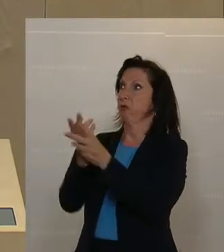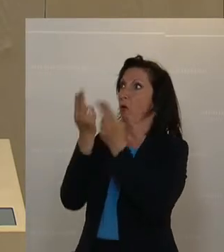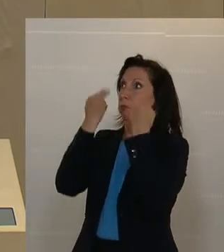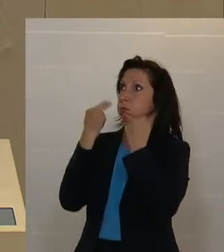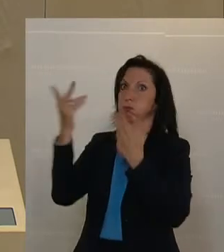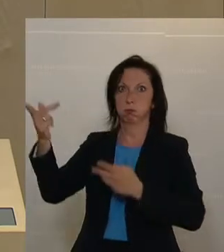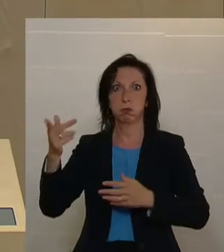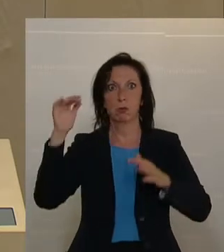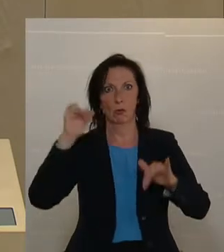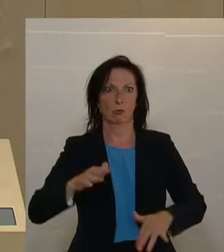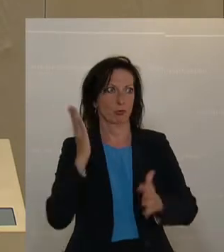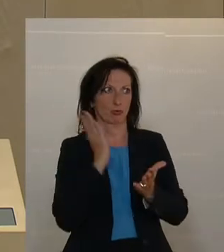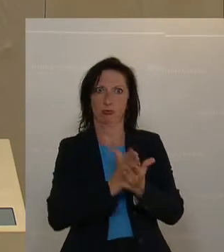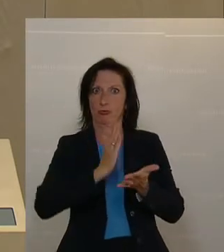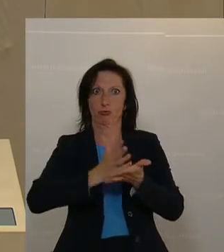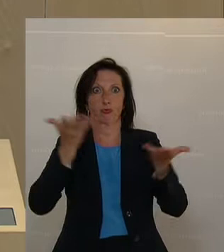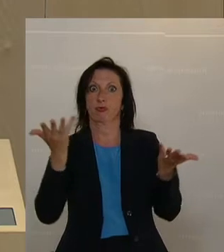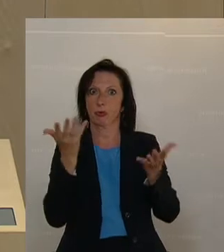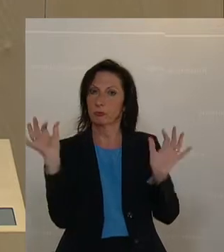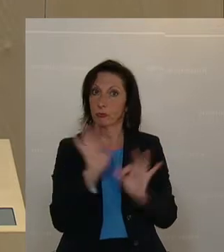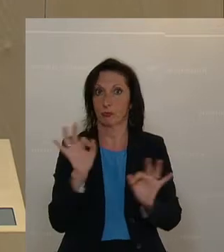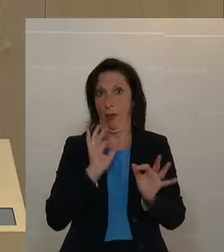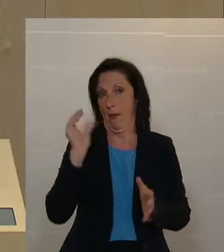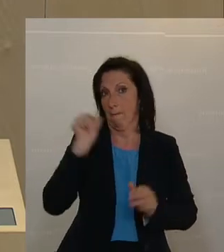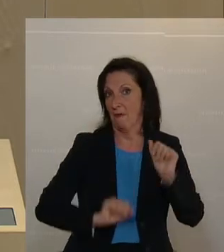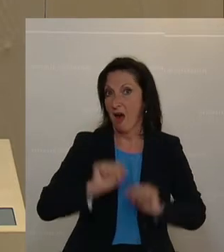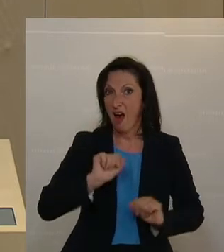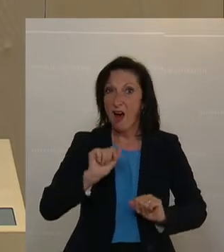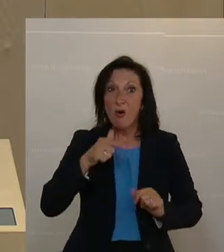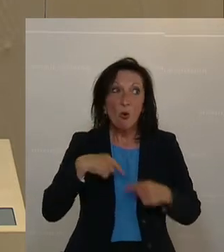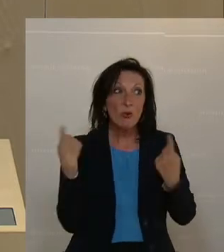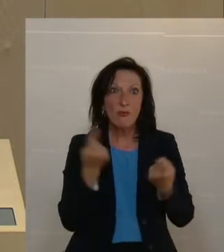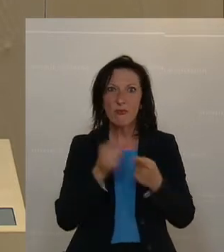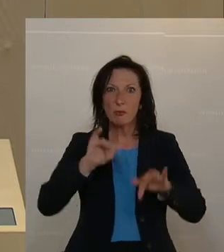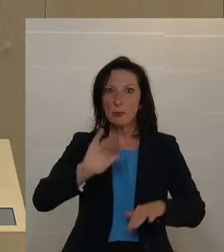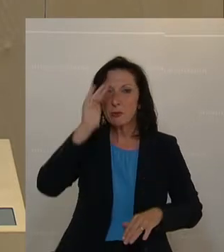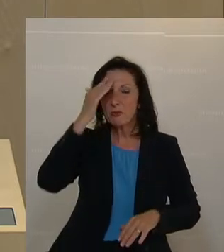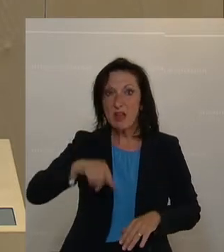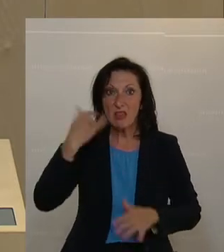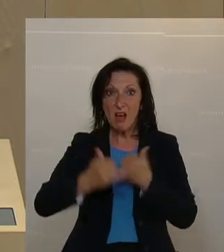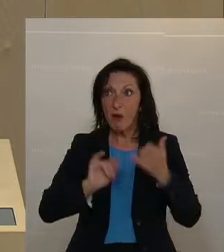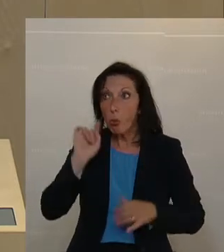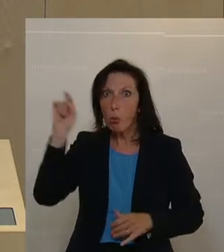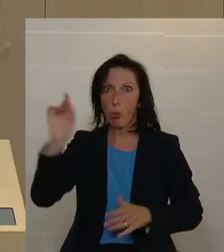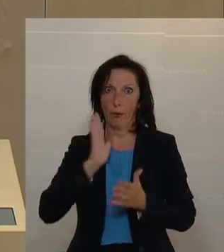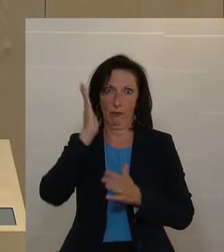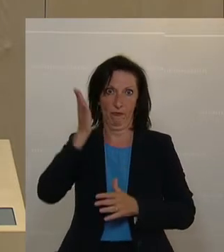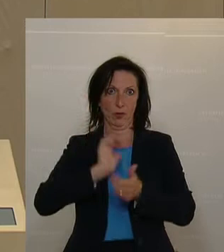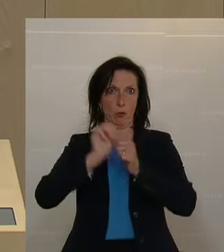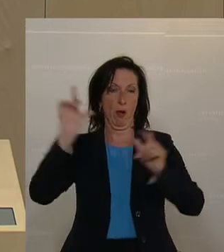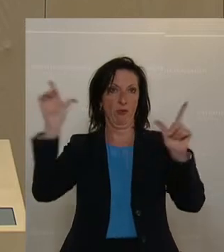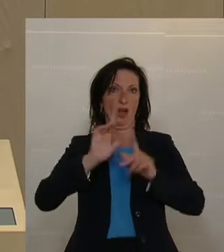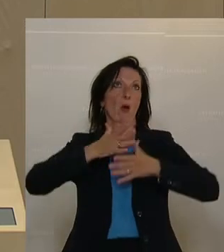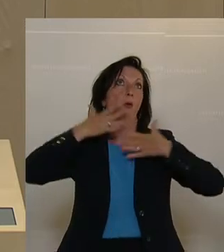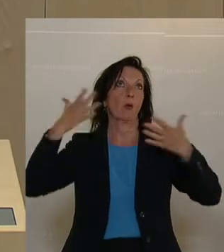ignorieren, wenn nächstes Jahr dort ein fröhliches Spektakel des Sports stattfinden wird. Die Debatte